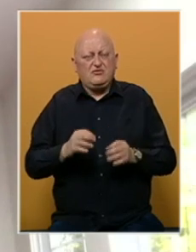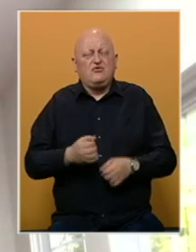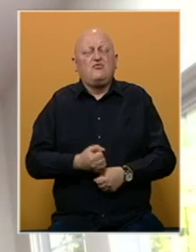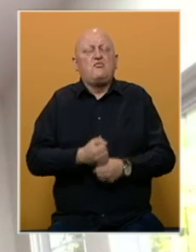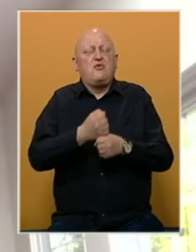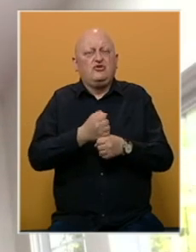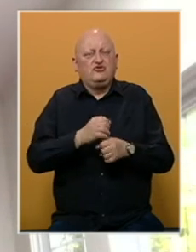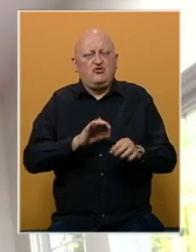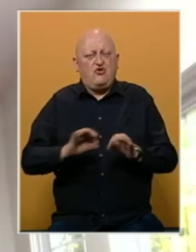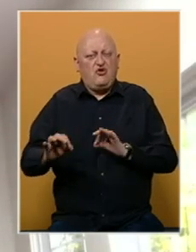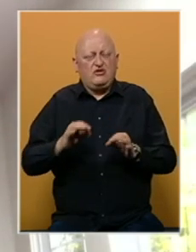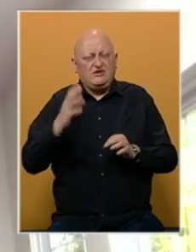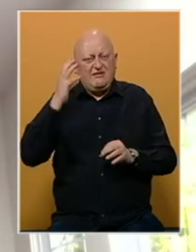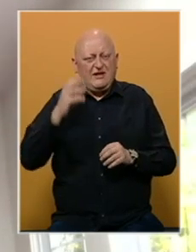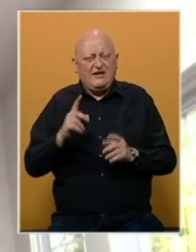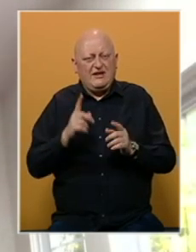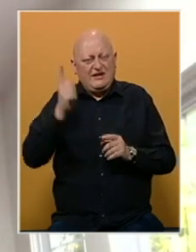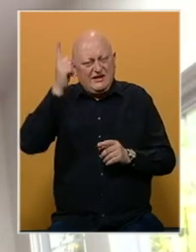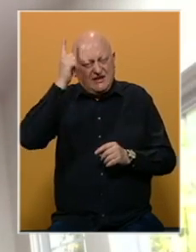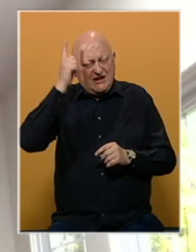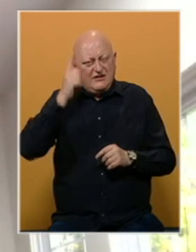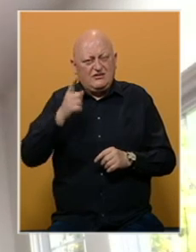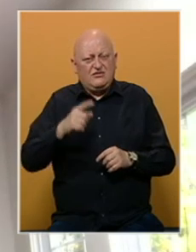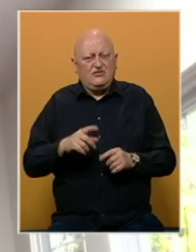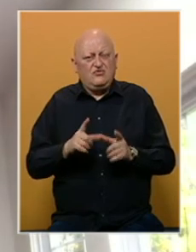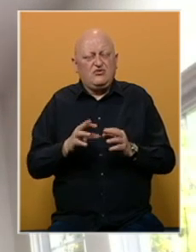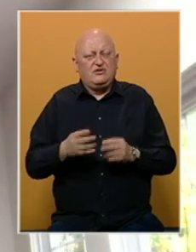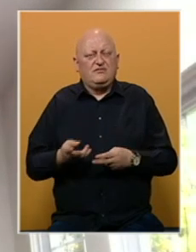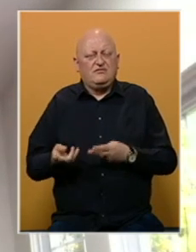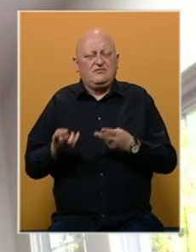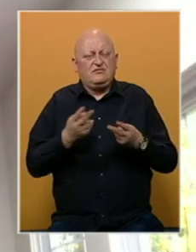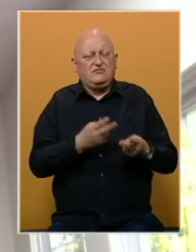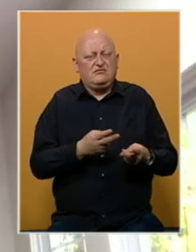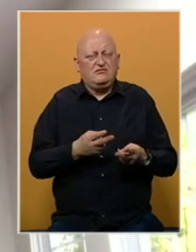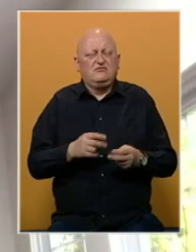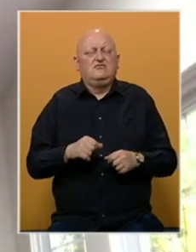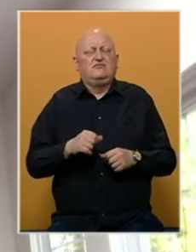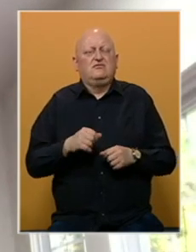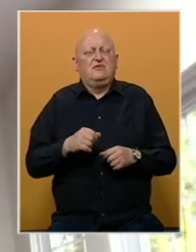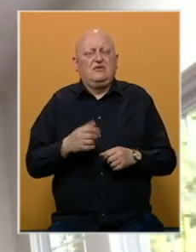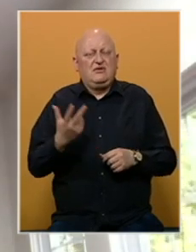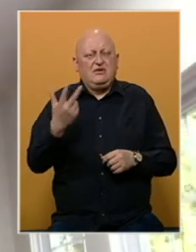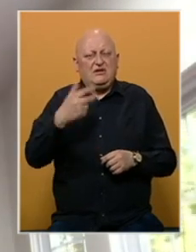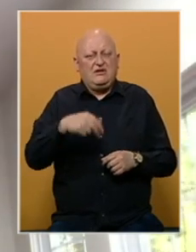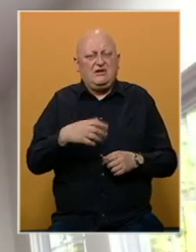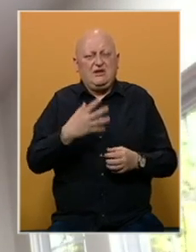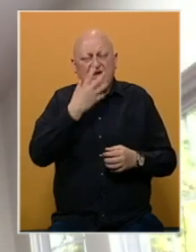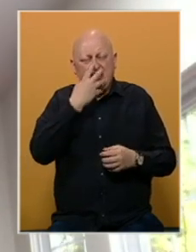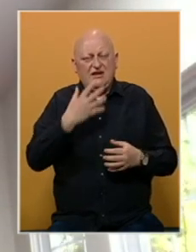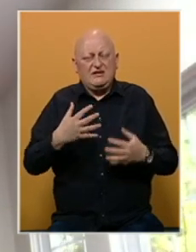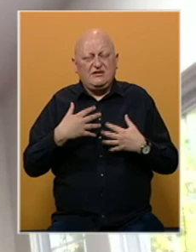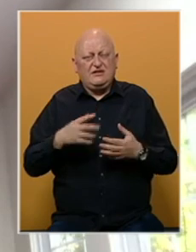podršku u koordinaciji sa vladom Indije. Unicef je već uputio kritične zalihe, uključujući 3000 boca kisika,